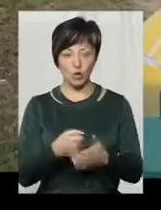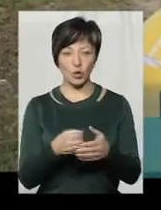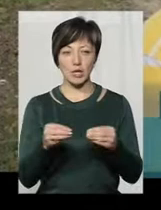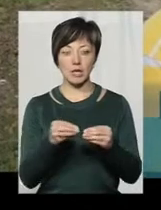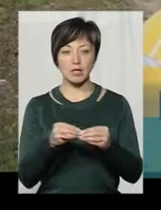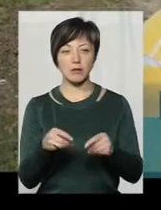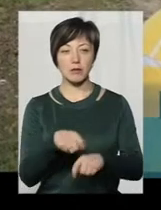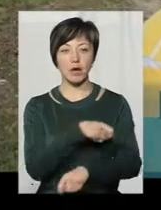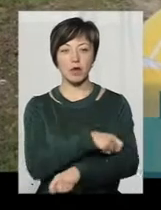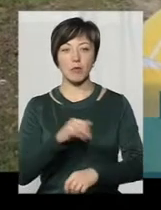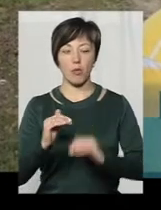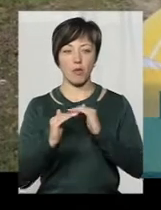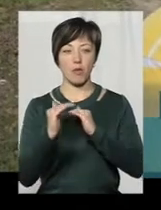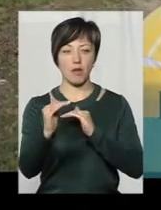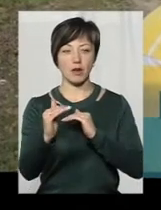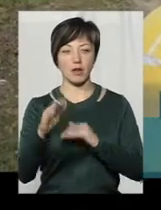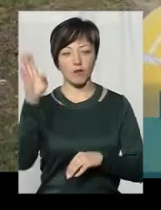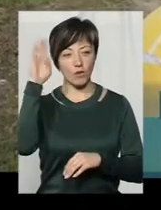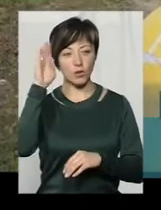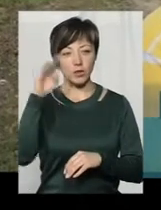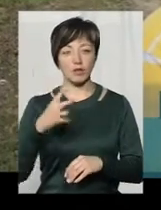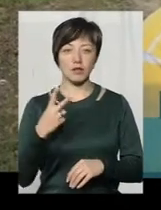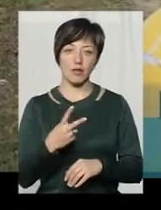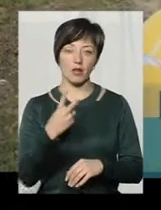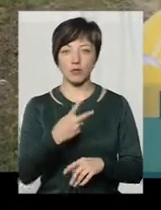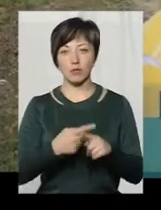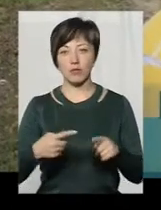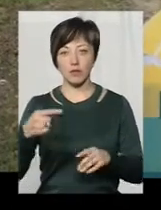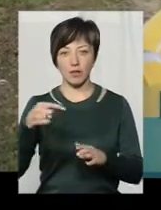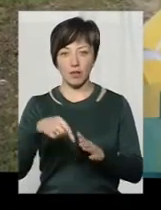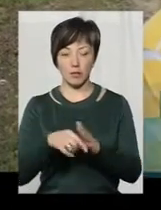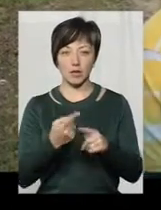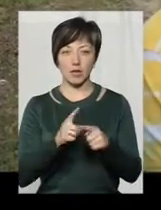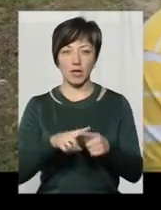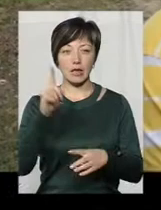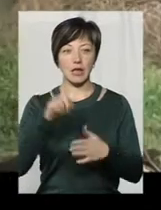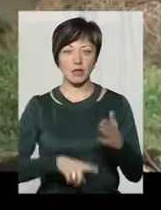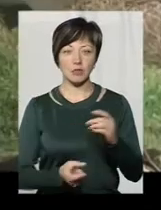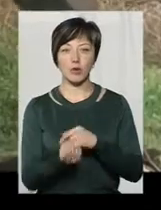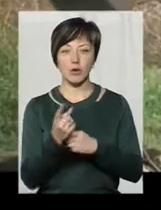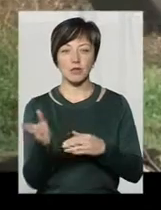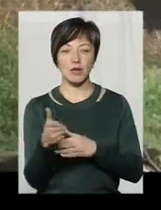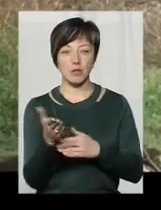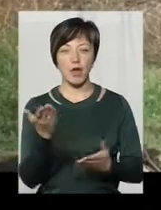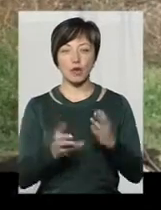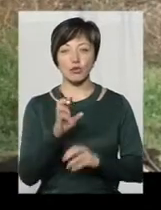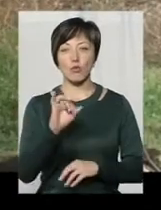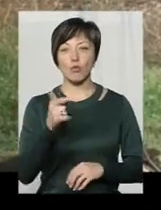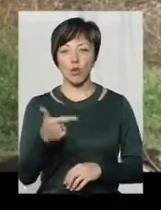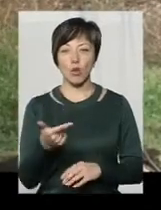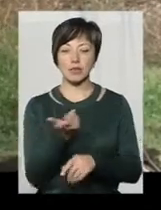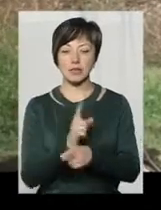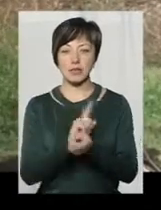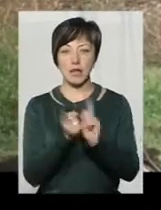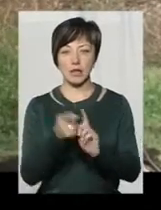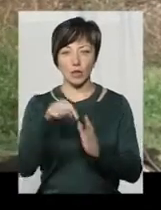метрів по поверхні води, 2-2,5 метри глибиною. Надію, заведеться риба. Якщо південний бух стане глибшим,